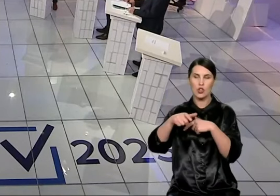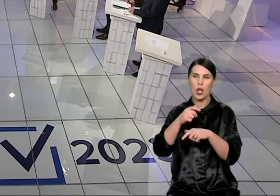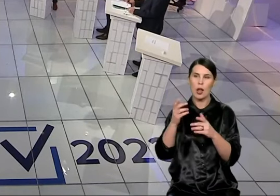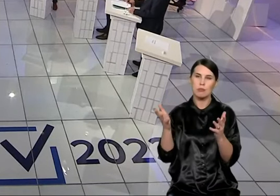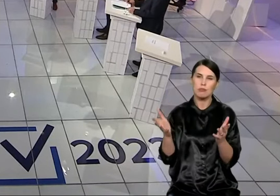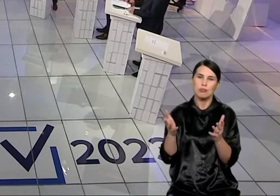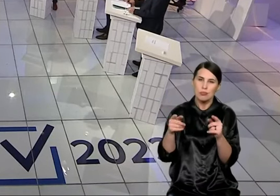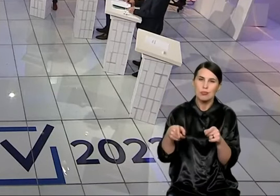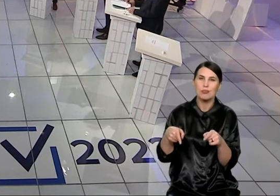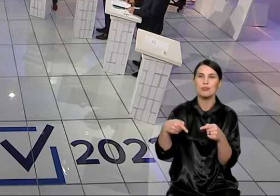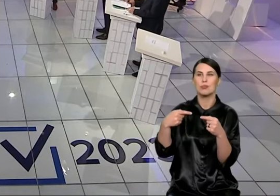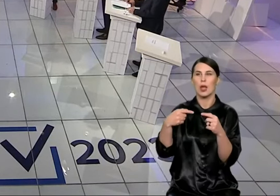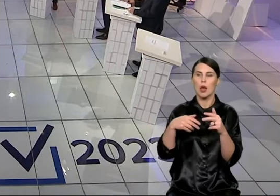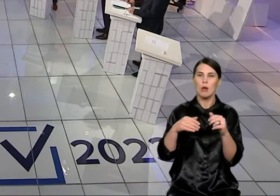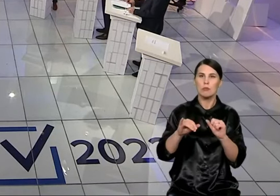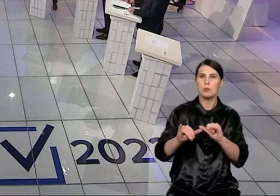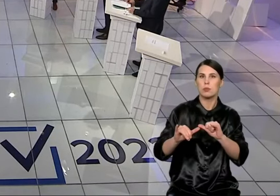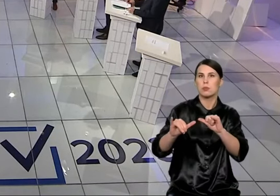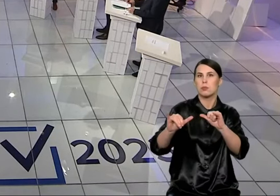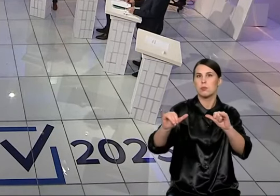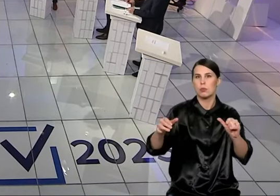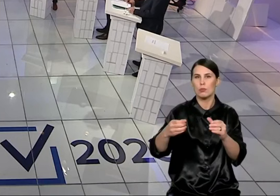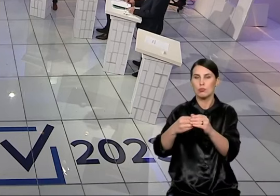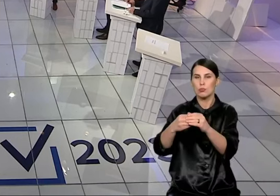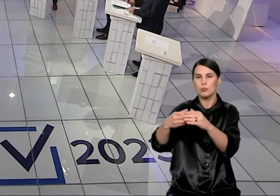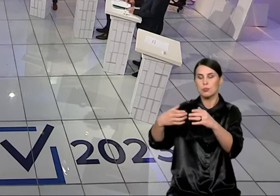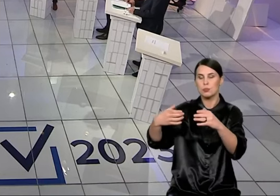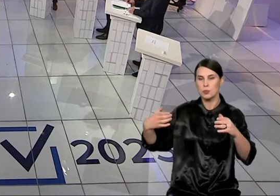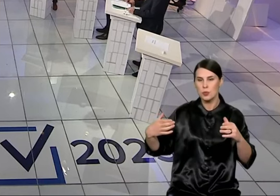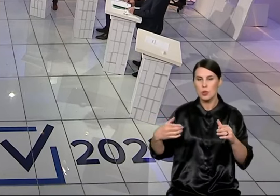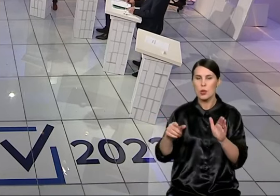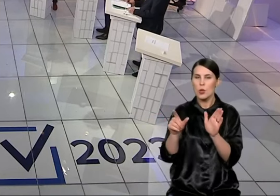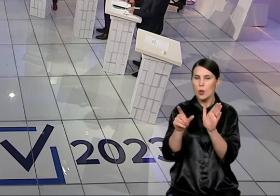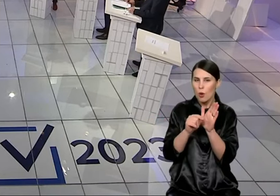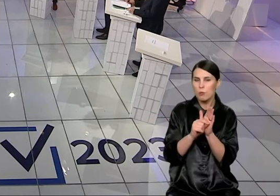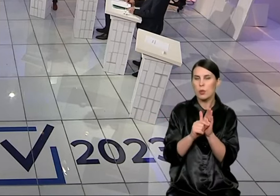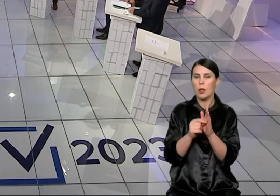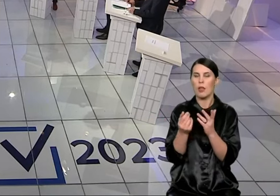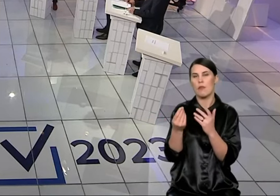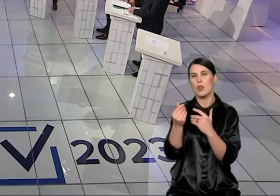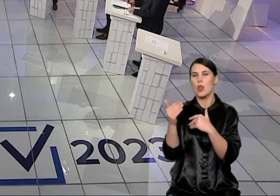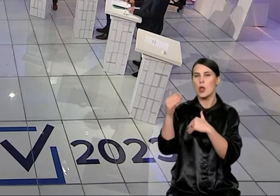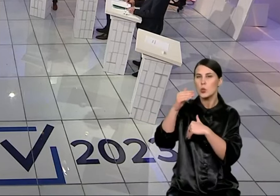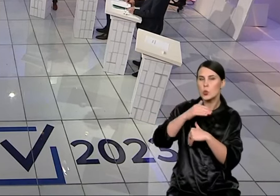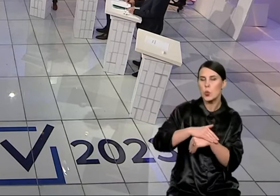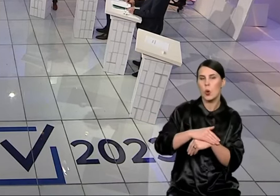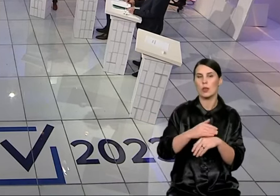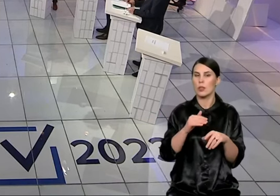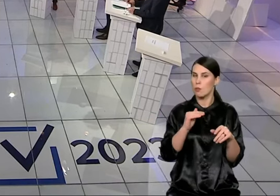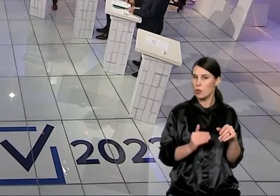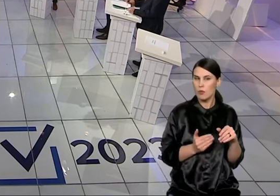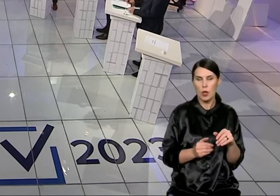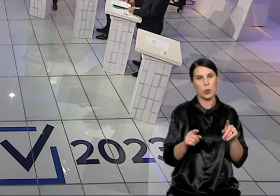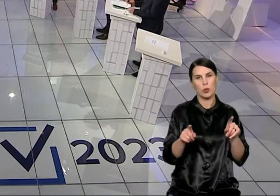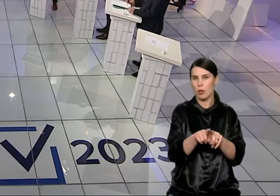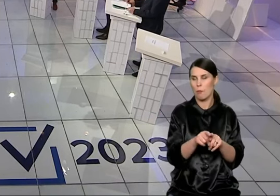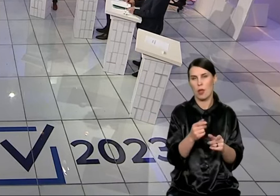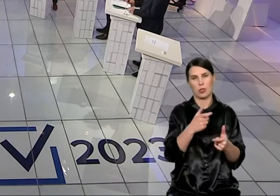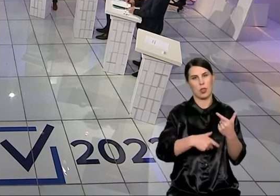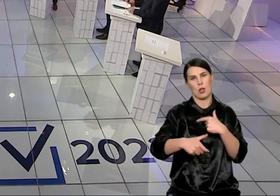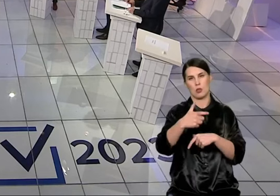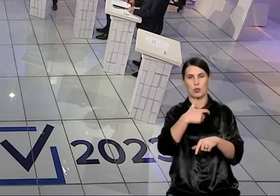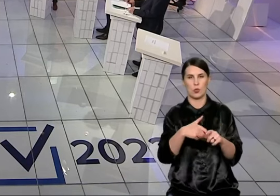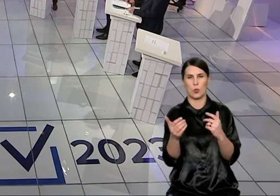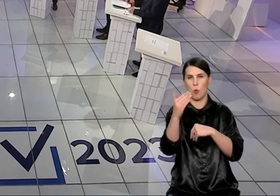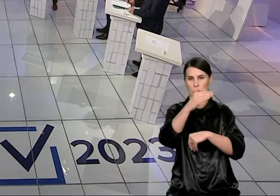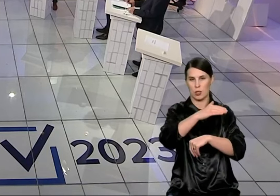užtikrintas sėkmingas įgyvendinimas, turi finansuoti vaikų eimą pagal poreikius ir į privačius darželius. Ta dabar daro ir